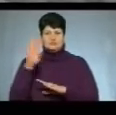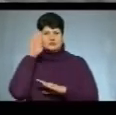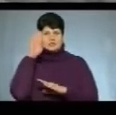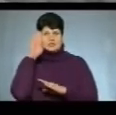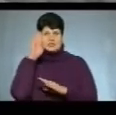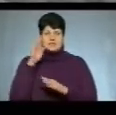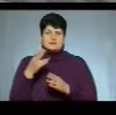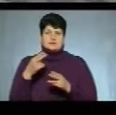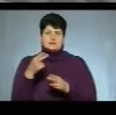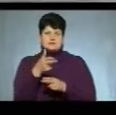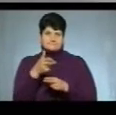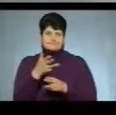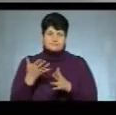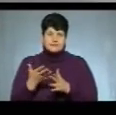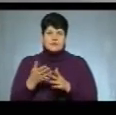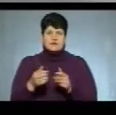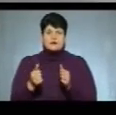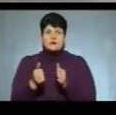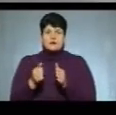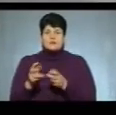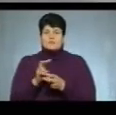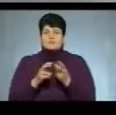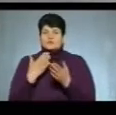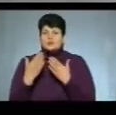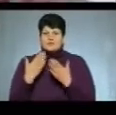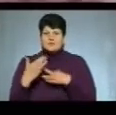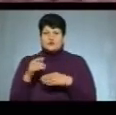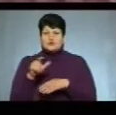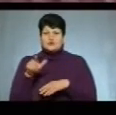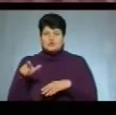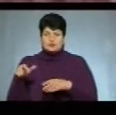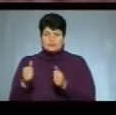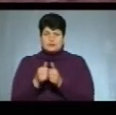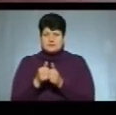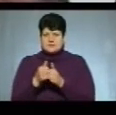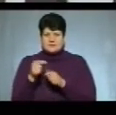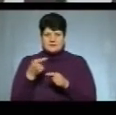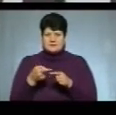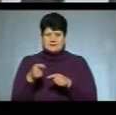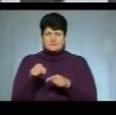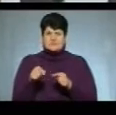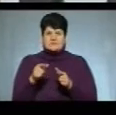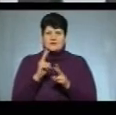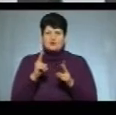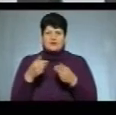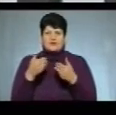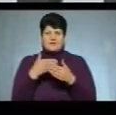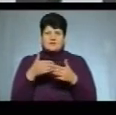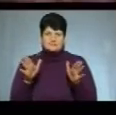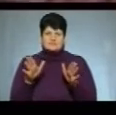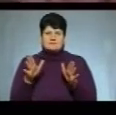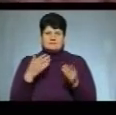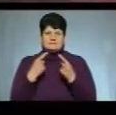Поспілкуватися із людьми, які живуть неподалік, нам не вдалося. Вулиці пусті. Дзвонимуть дзвінки, що на брамі біля будинків. Ніхто не відповідає.